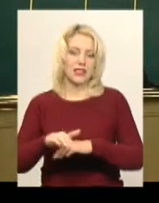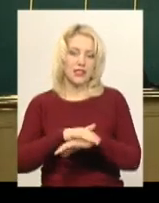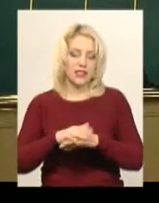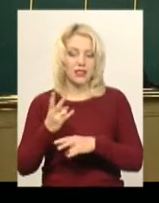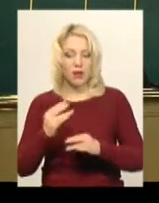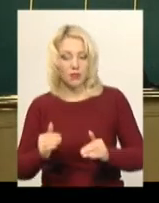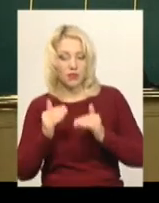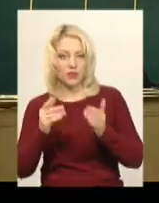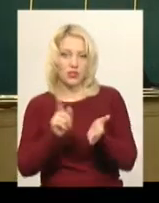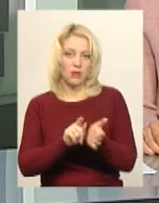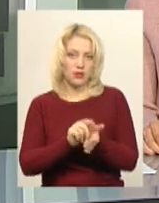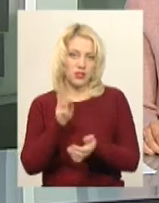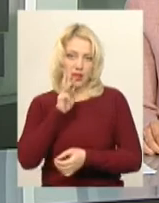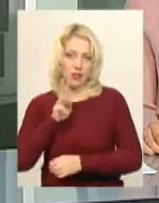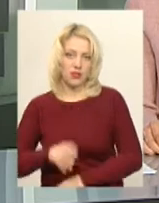зарплати чи пенсій.